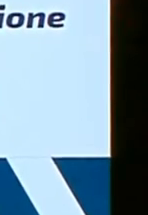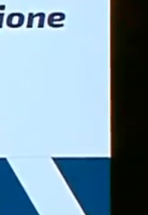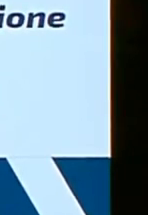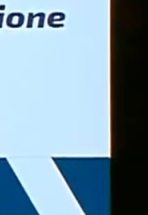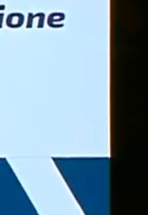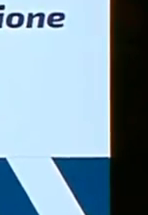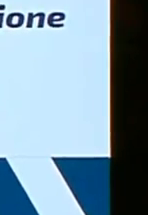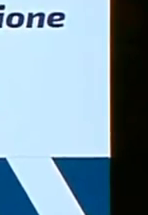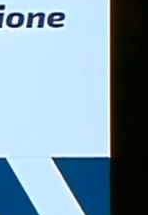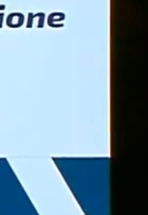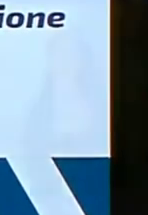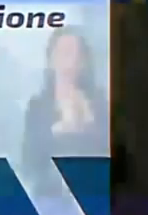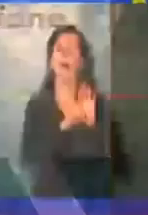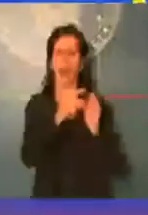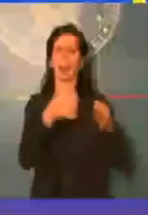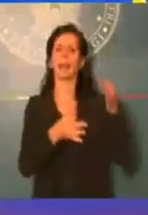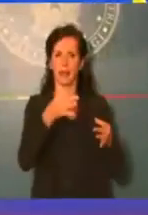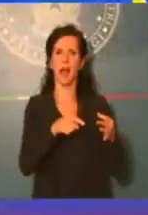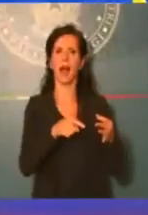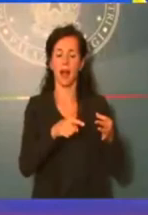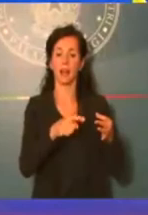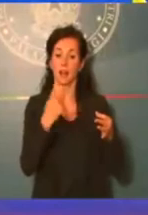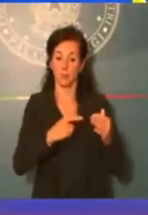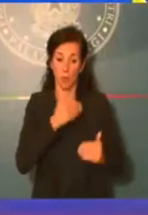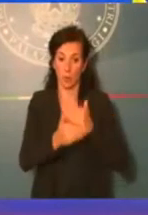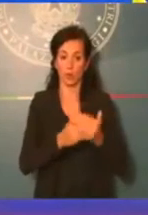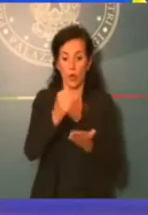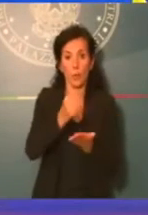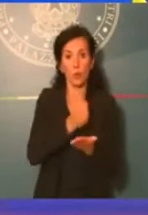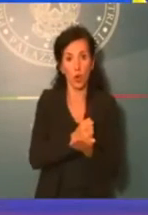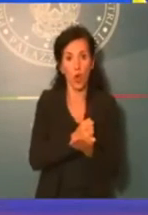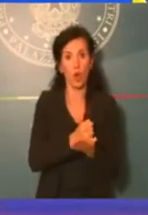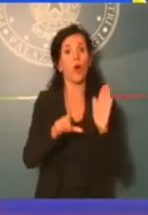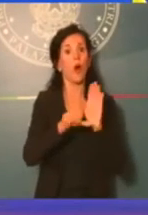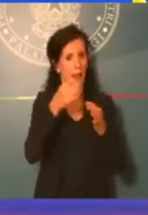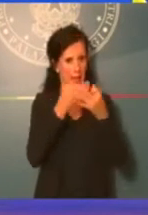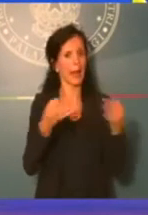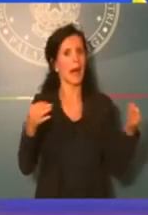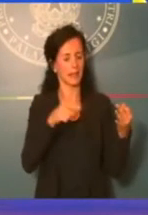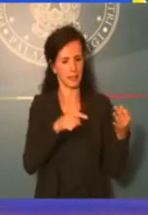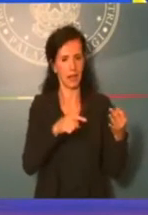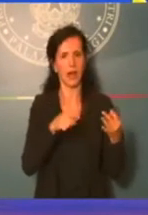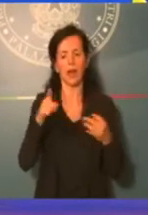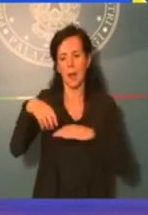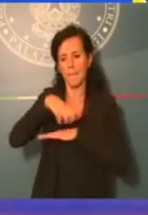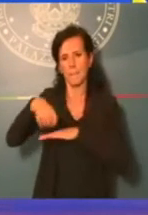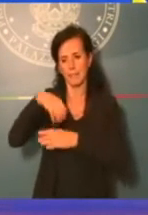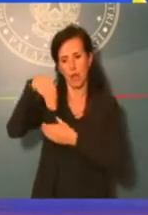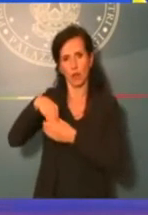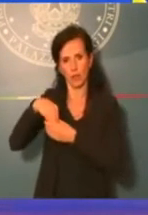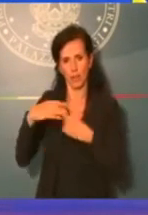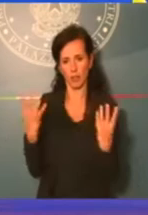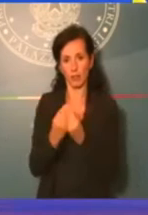quindi saranno facilitati i protocolli di legalità presso gestiti dal Ministero dell'Interno contro gli appetiti